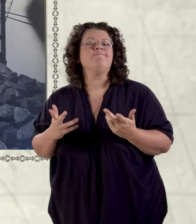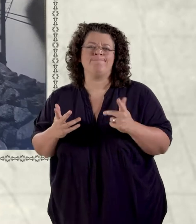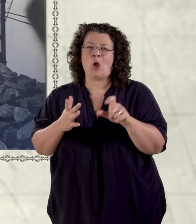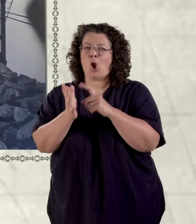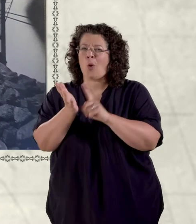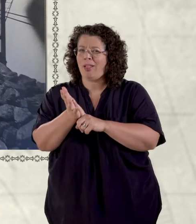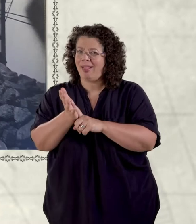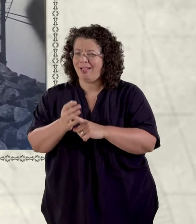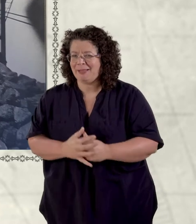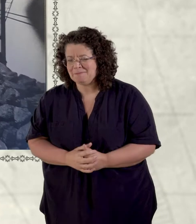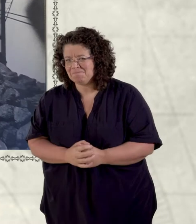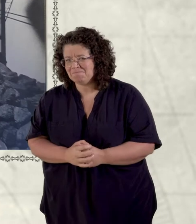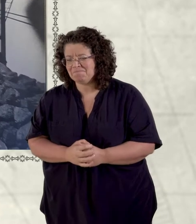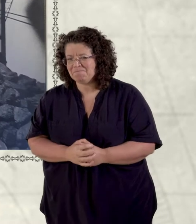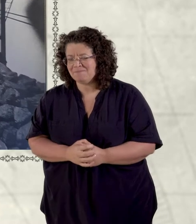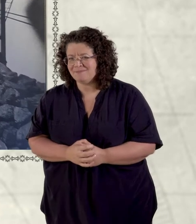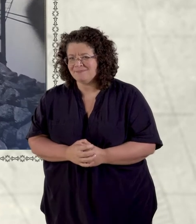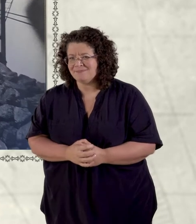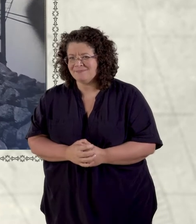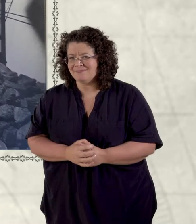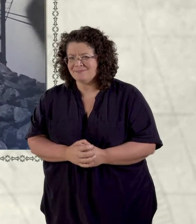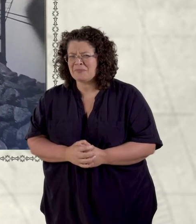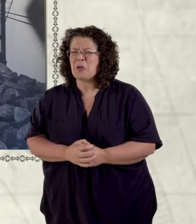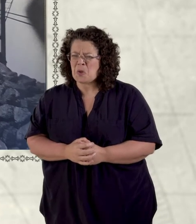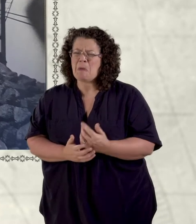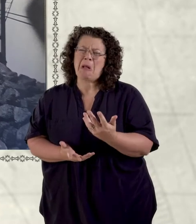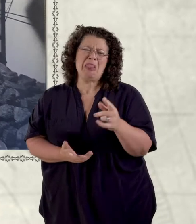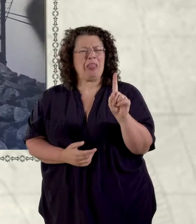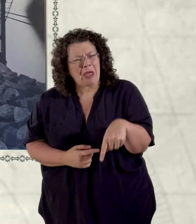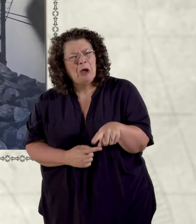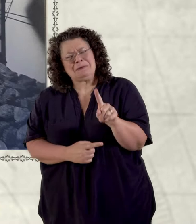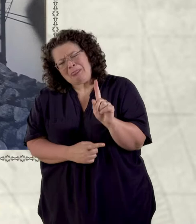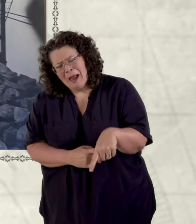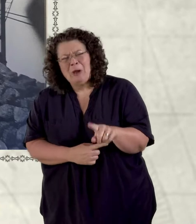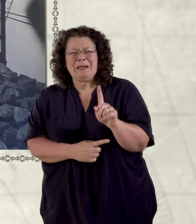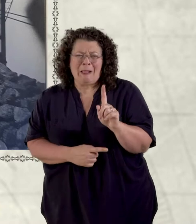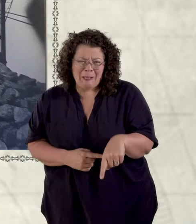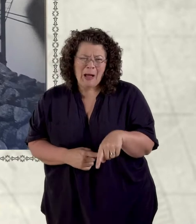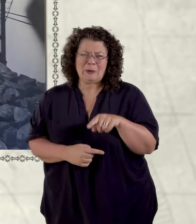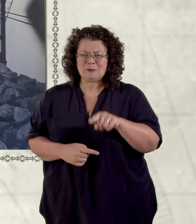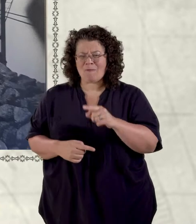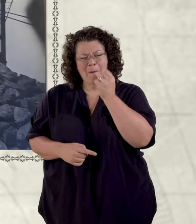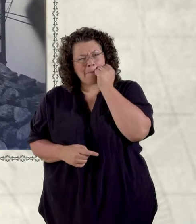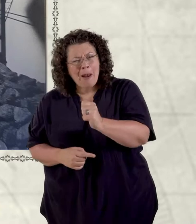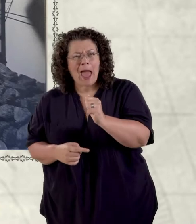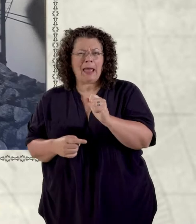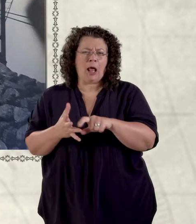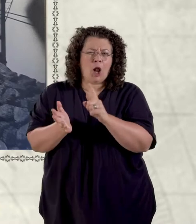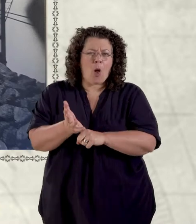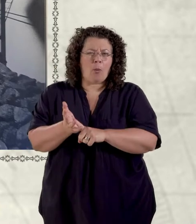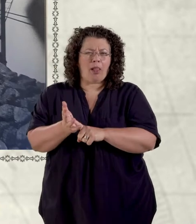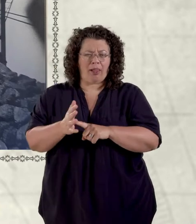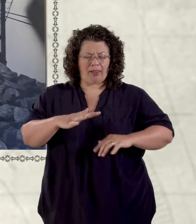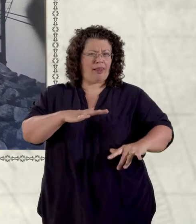Glow. Yn ôl pob sôn roedd na filiannau dyneliwr gareg fach ddim ma o dan yndrad ac o'n i'n